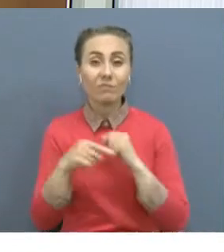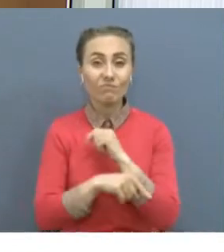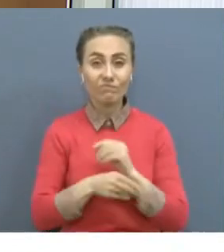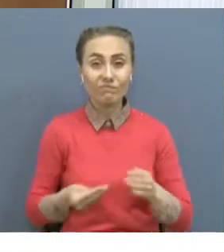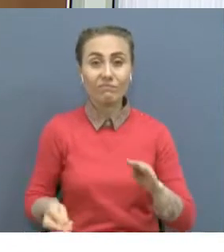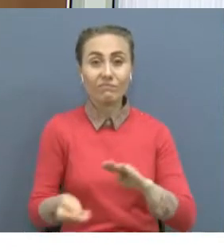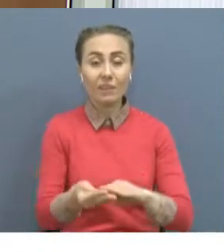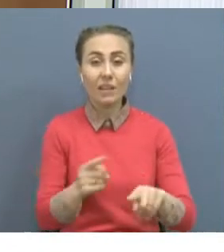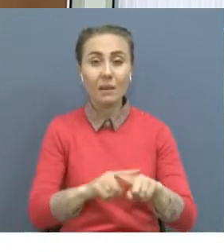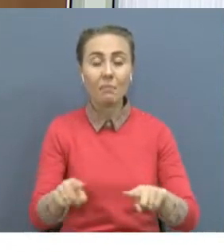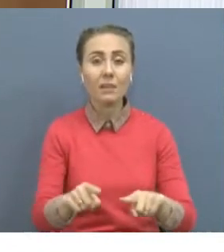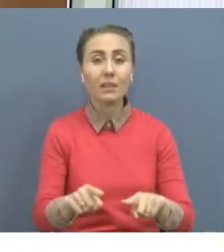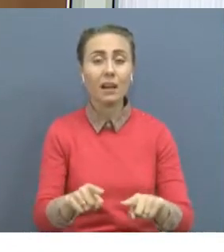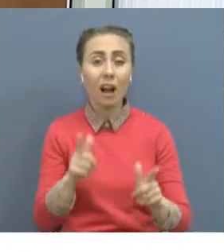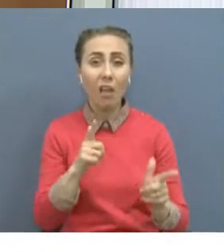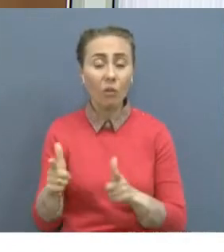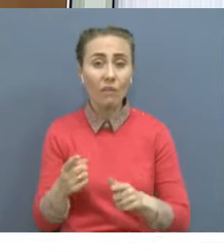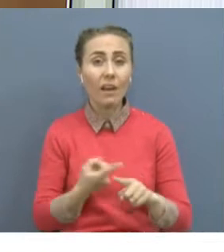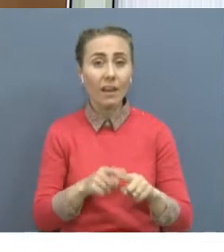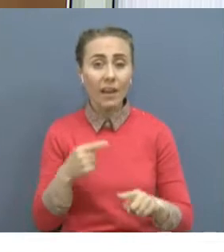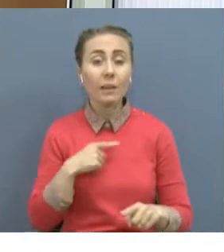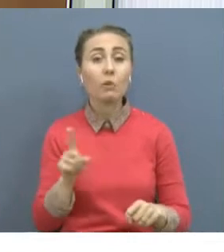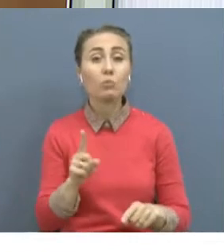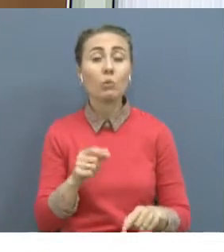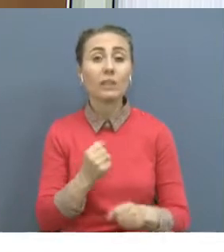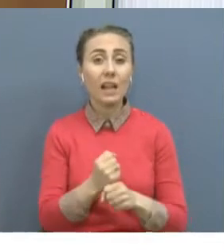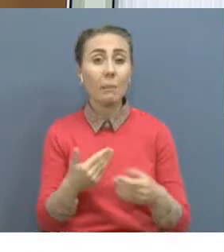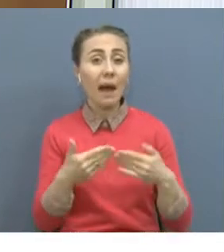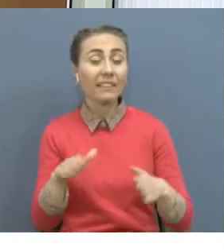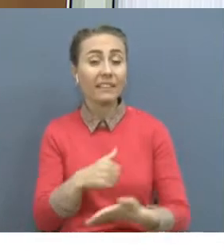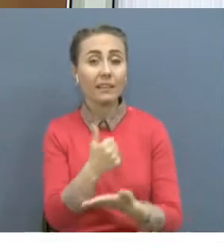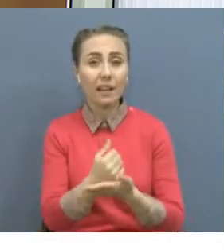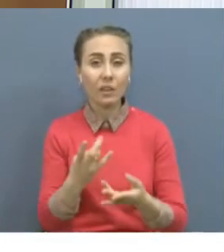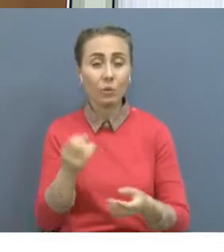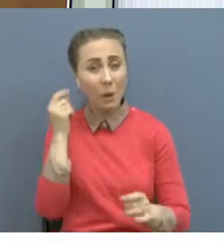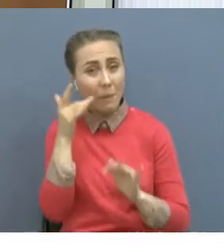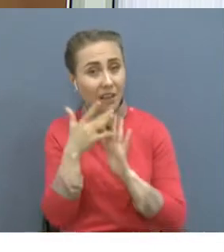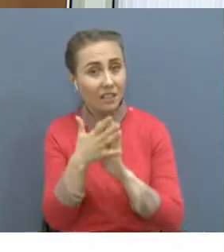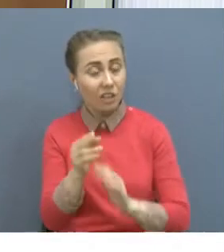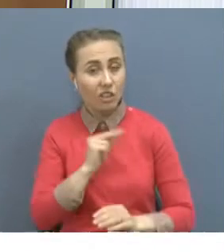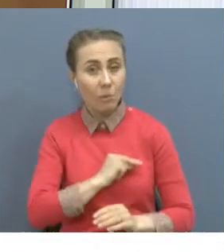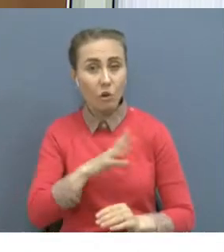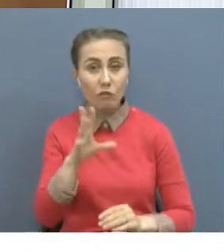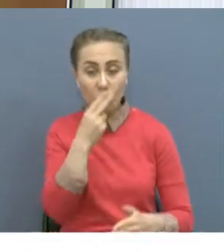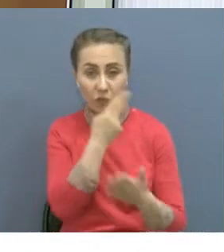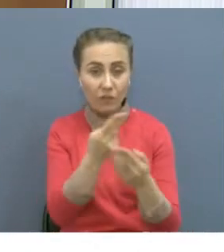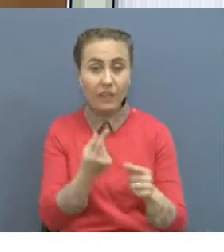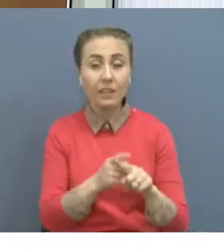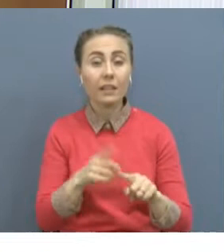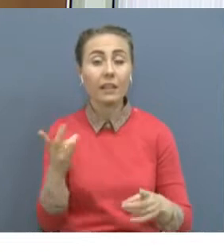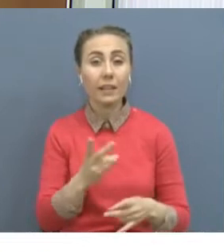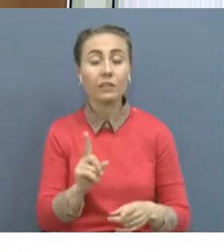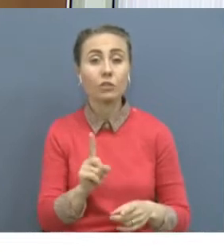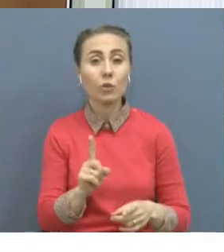коррупцияға бар жұрататын жағдайлар болады. Яғни бір құжатын 10 күнді бітіретін шаруасын бір жылға дейін созылып әтқан кезде